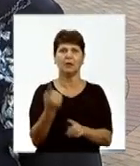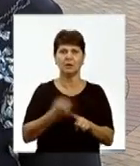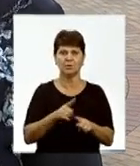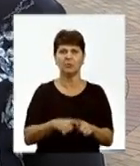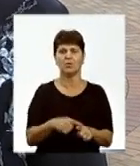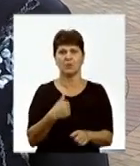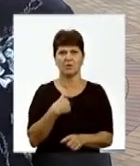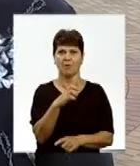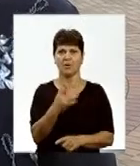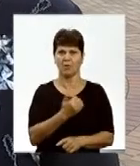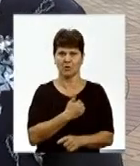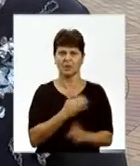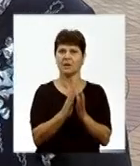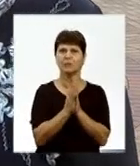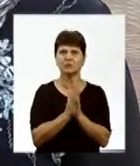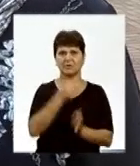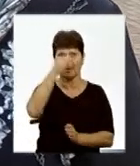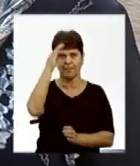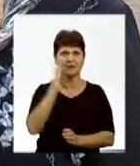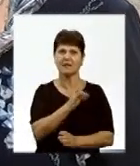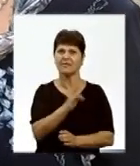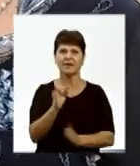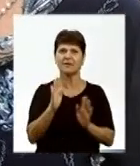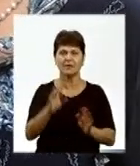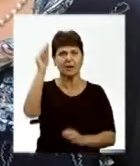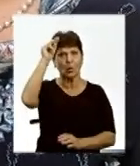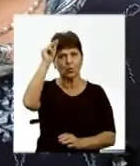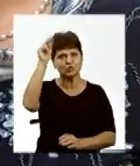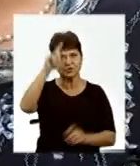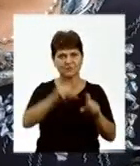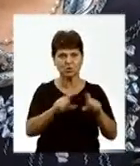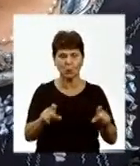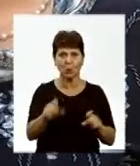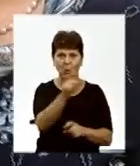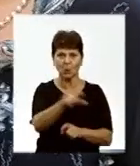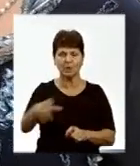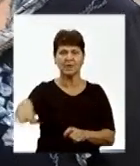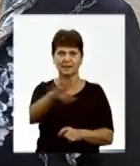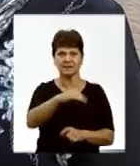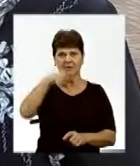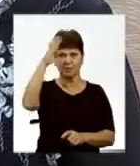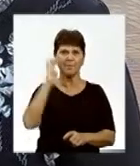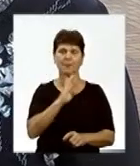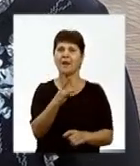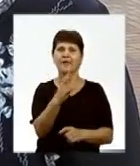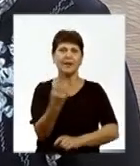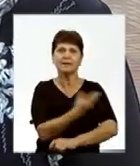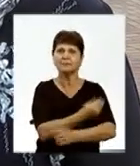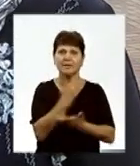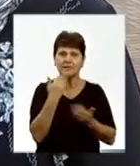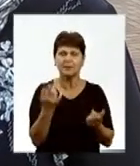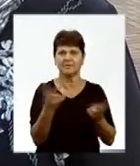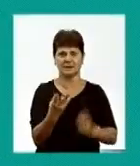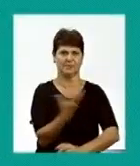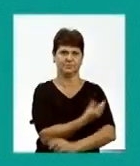я би хотіла просити батьків не тільки учнів шкіл, а всіх батьків міста, які не дощепили дітей, треба